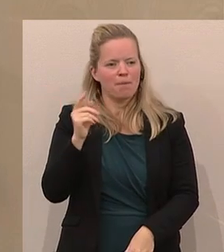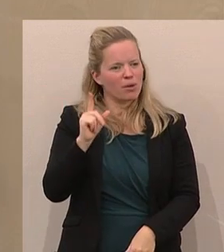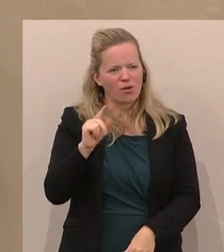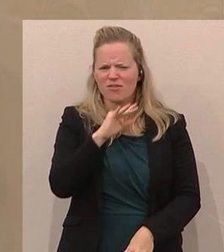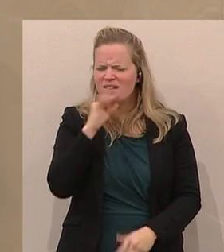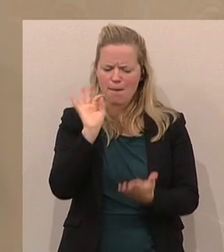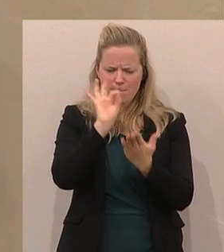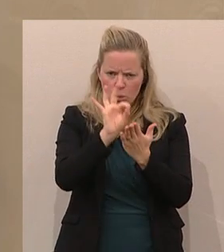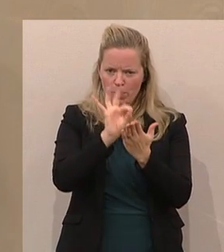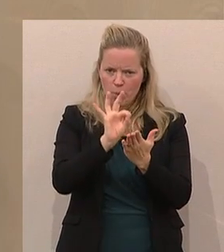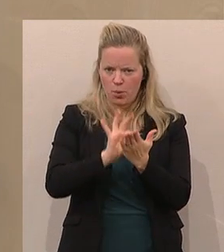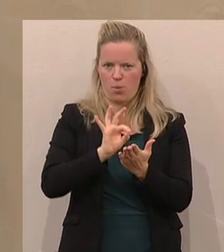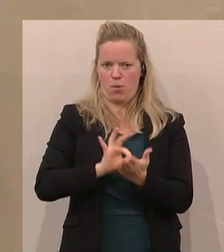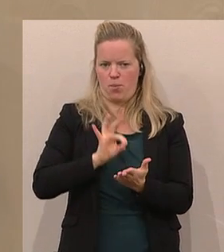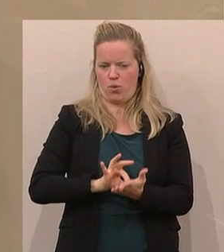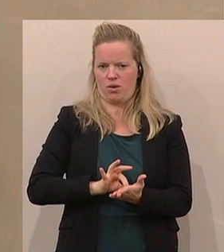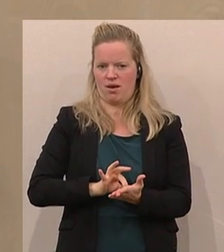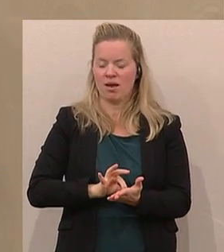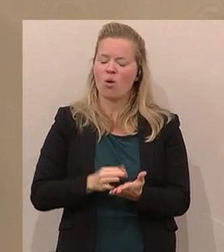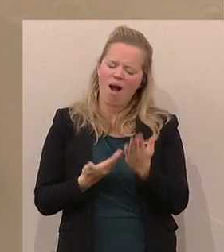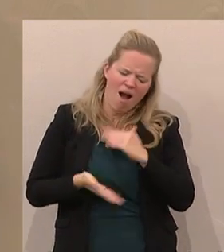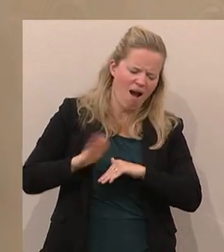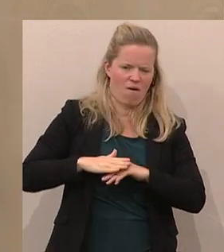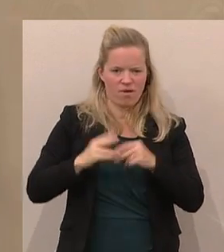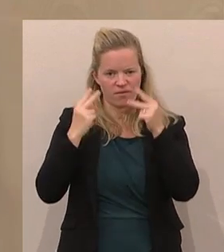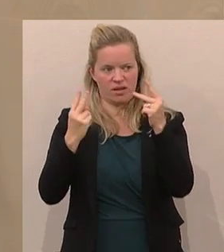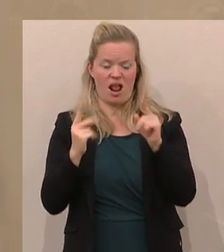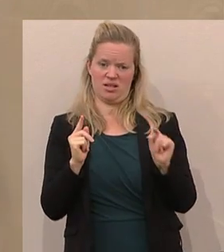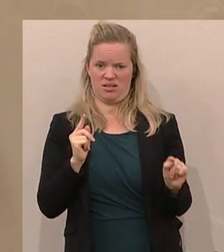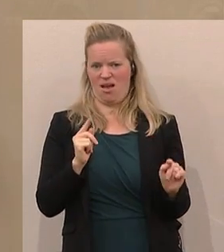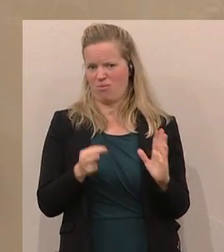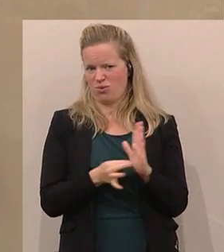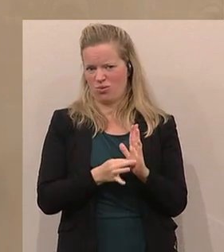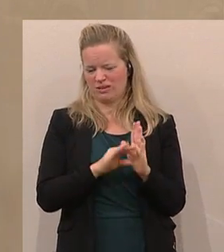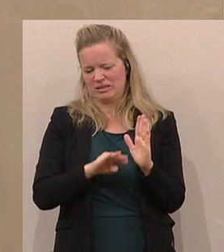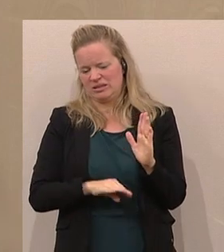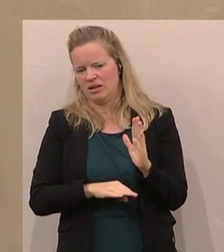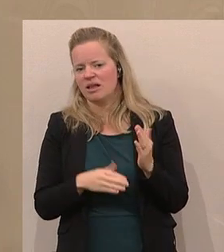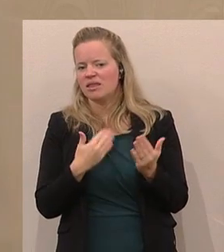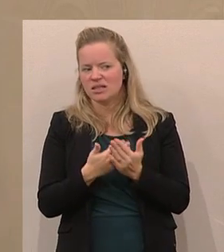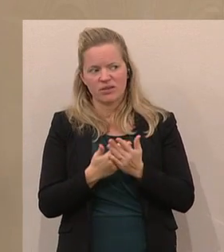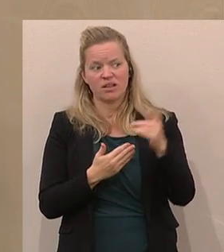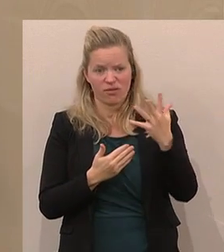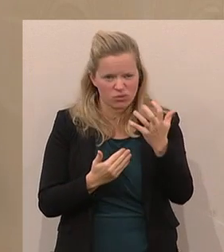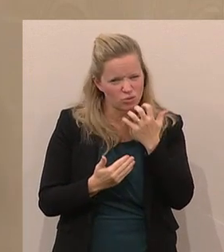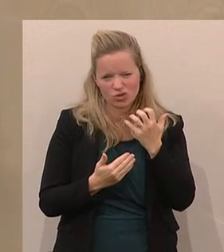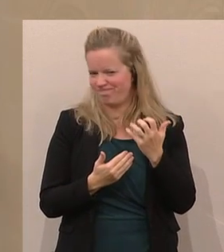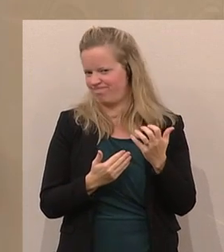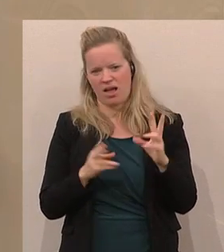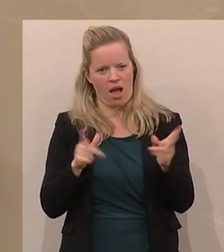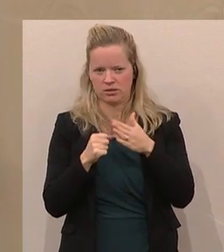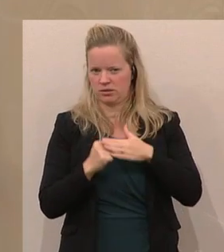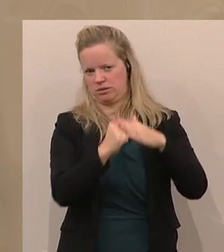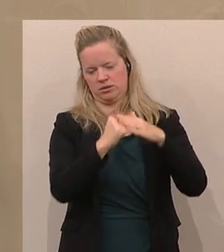Punkte dabei, die noch wichtiger sind als dieser Punkt. Aus diesem Grunde können wir diesem Begehr nicht folgen. Und ein